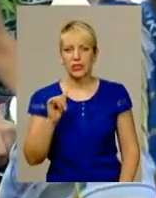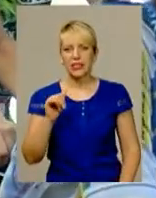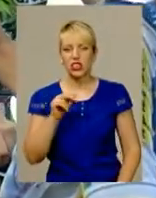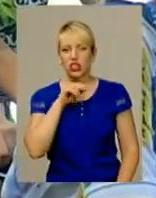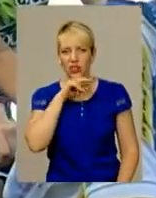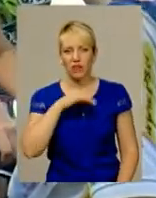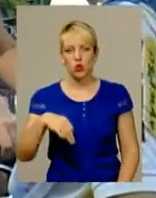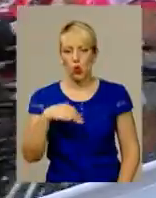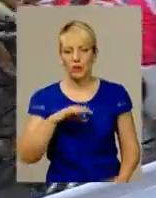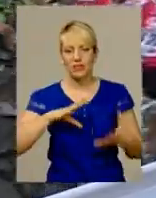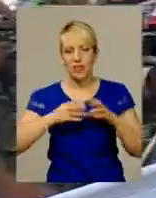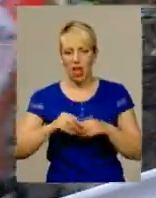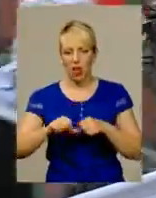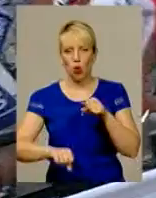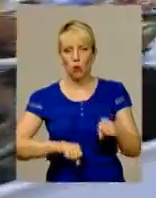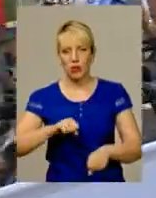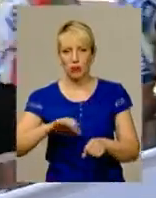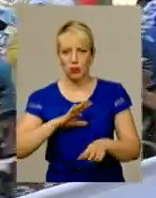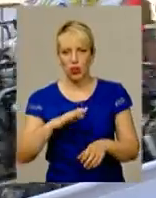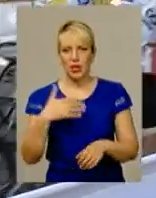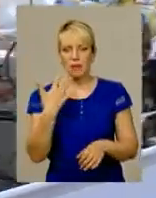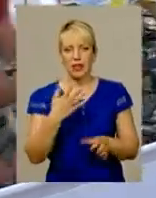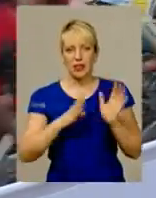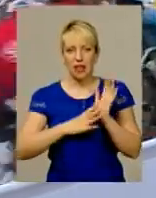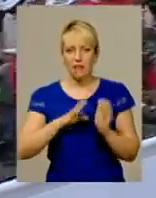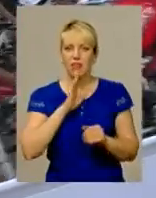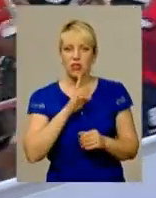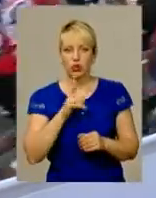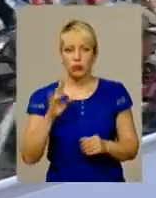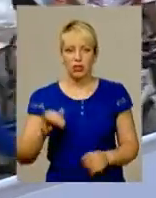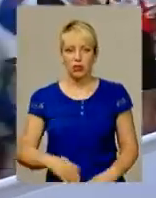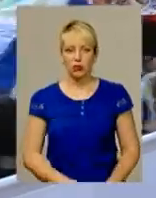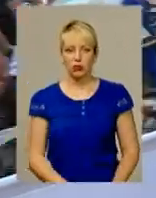областей. Загалом педалі крутили 59 велосипедисток.